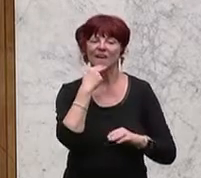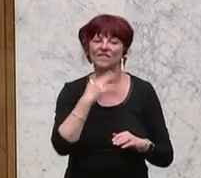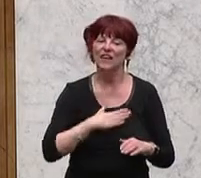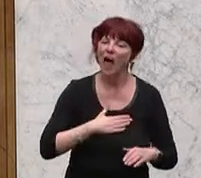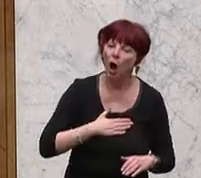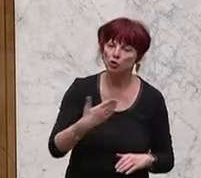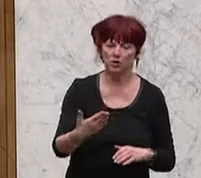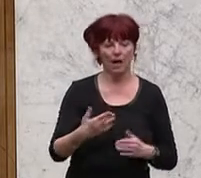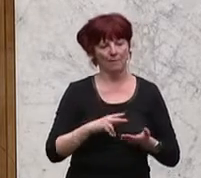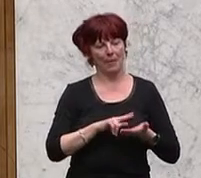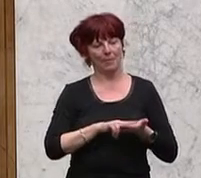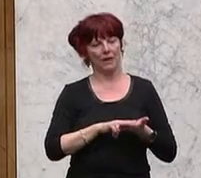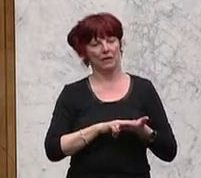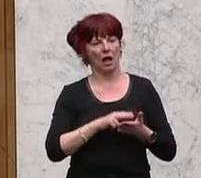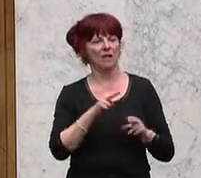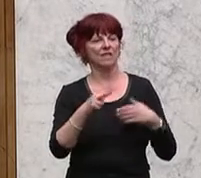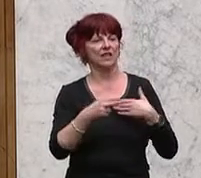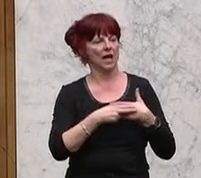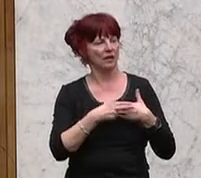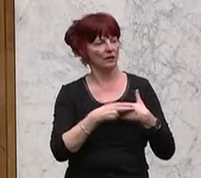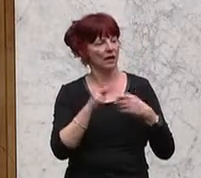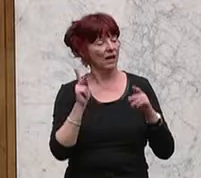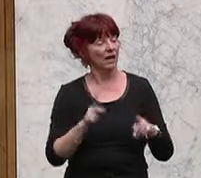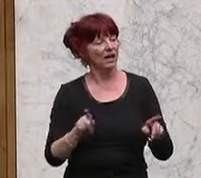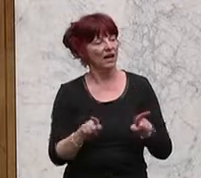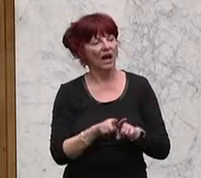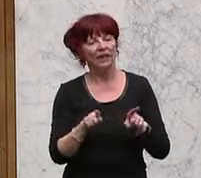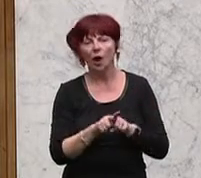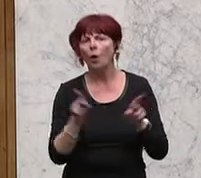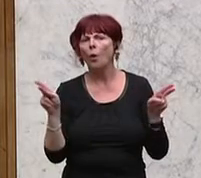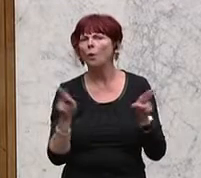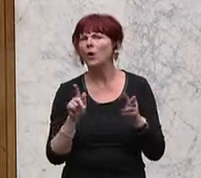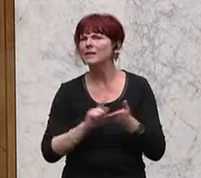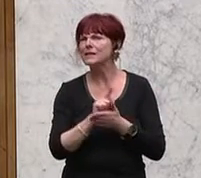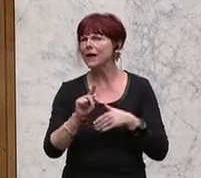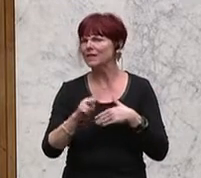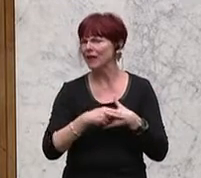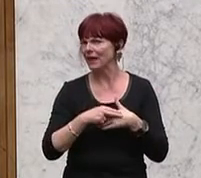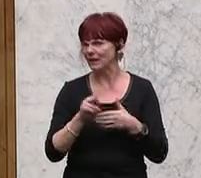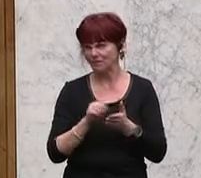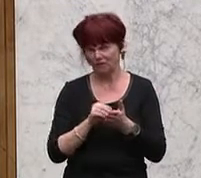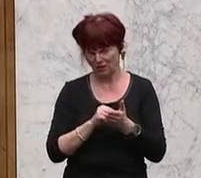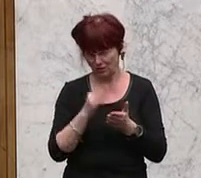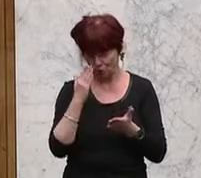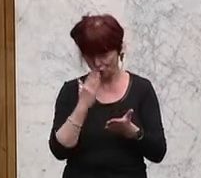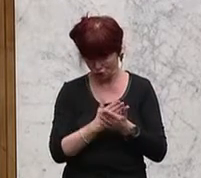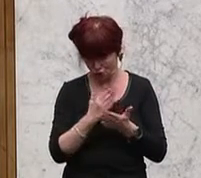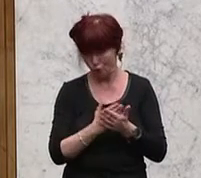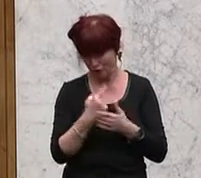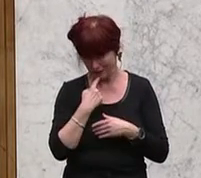Vignette macht, kann man sie auch Kurzzeit anlegen, wie ich soeben ausgeführt habe. Jetzt komme ich zum zweiten Punkt.